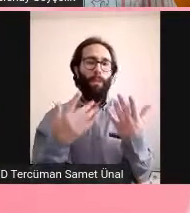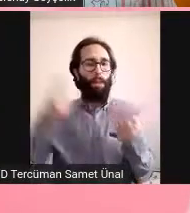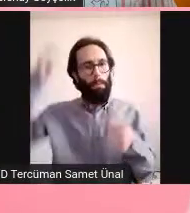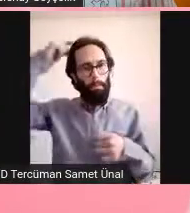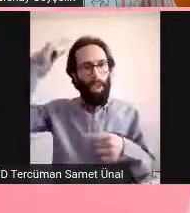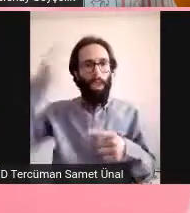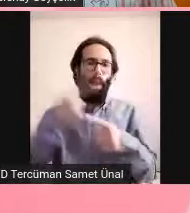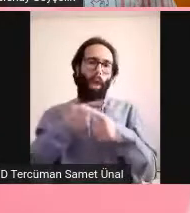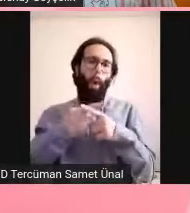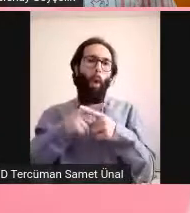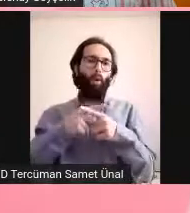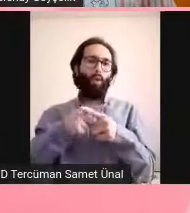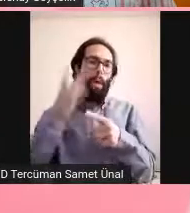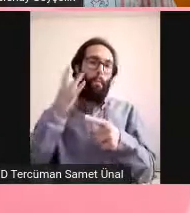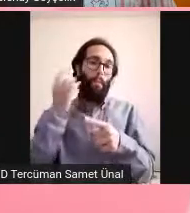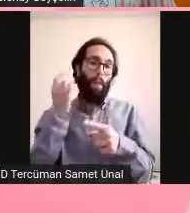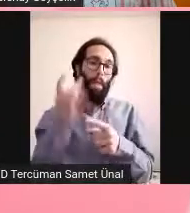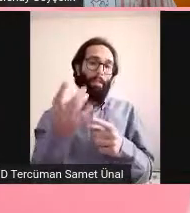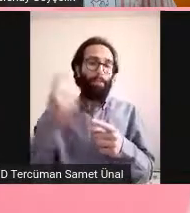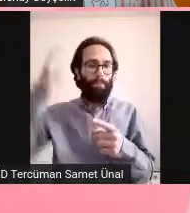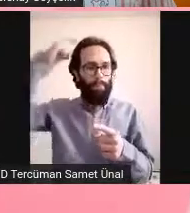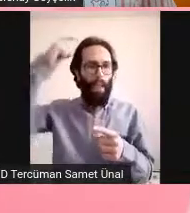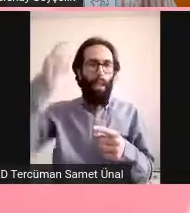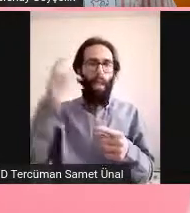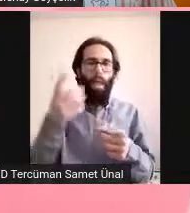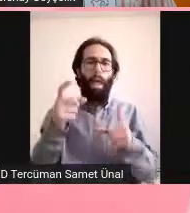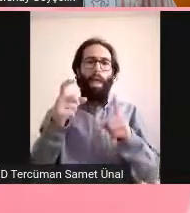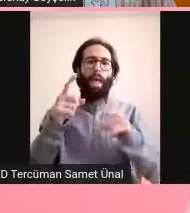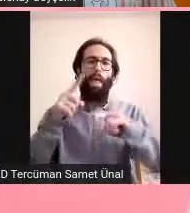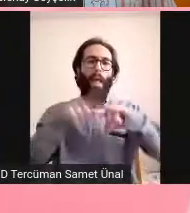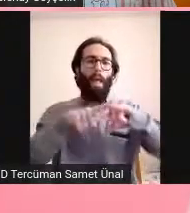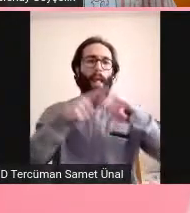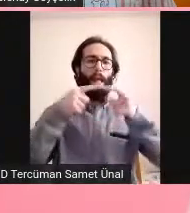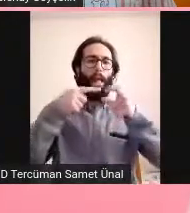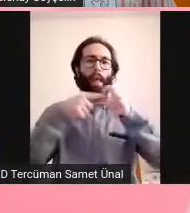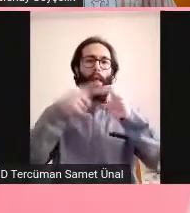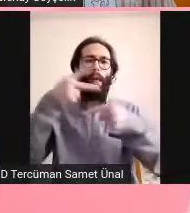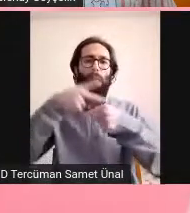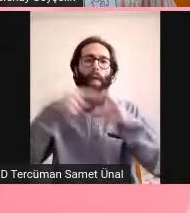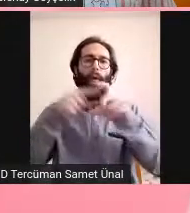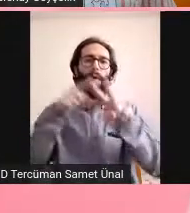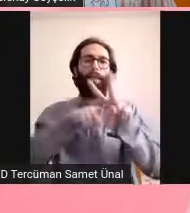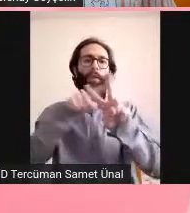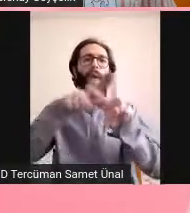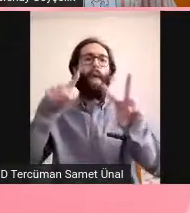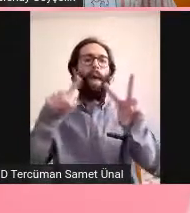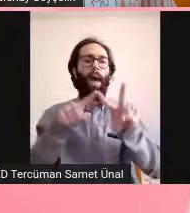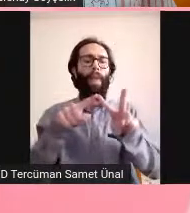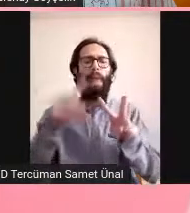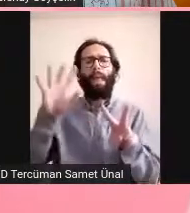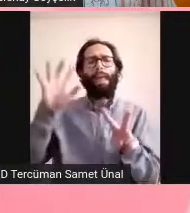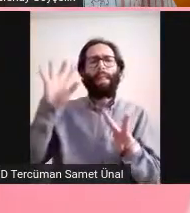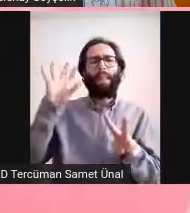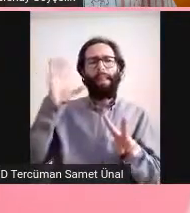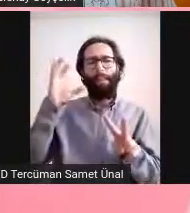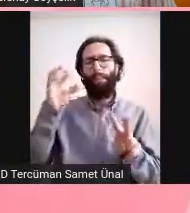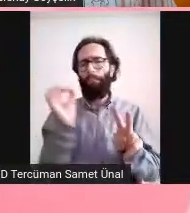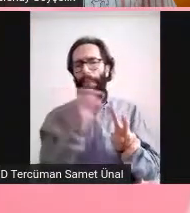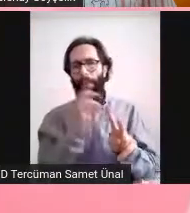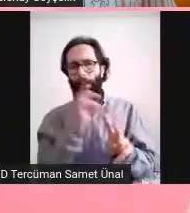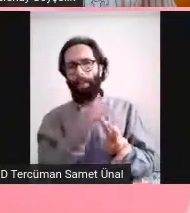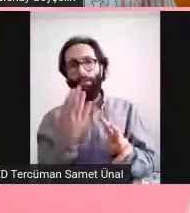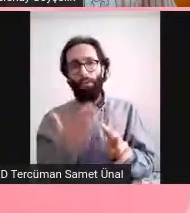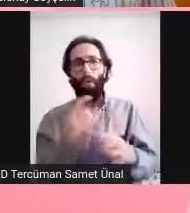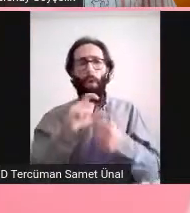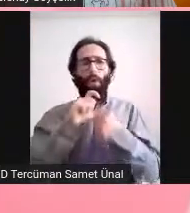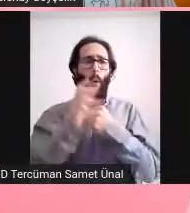hezeyan delirium işte covid ile yine özdeşleşen bir şey. Yani belki sayılar çok